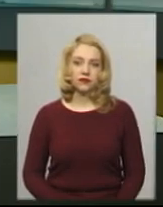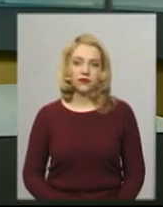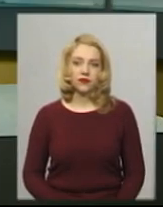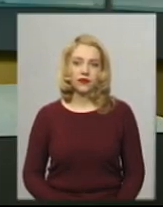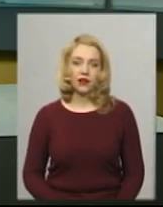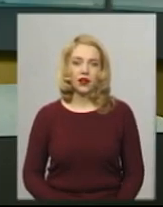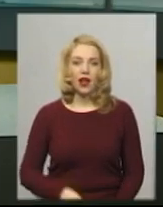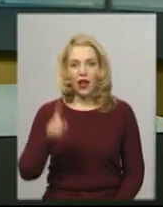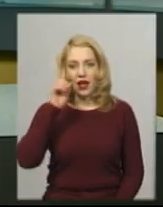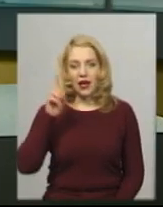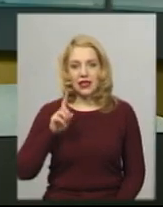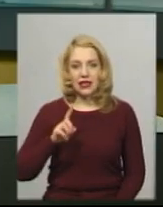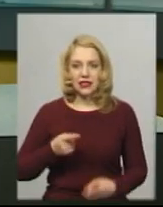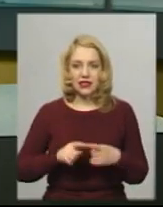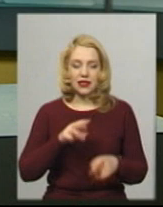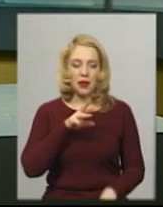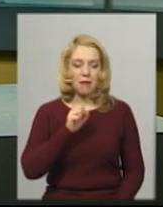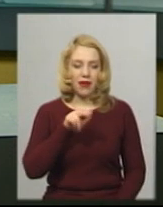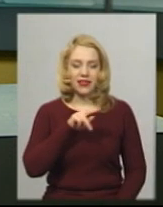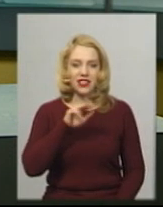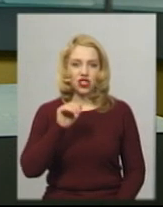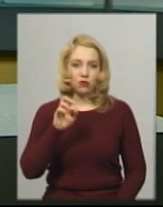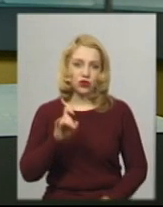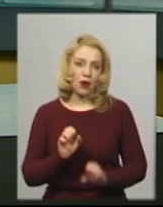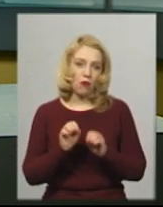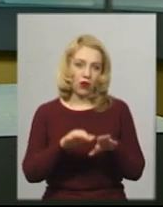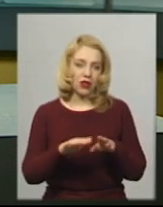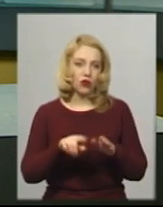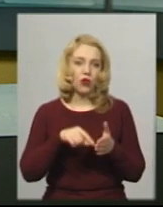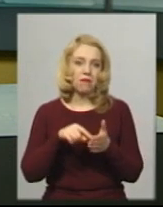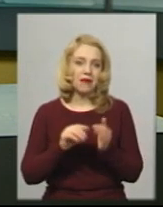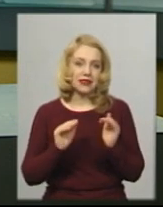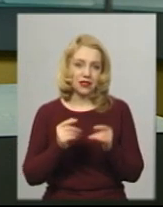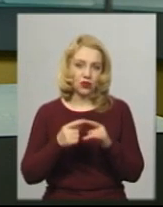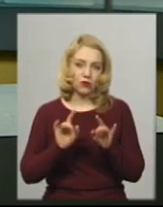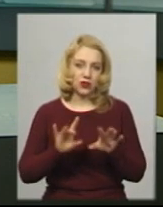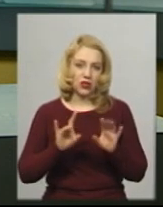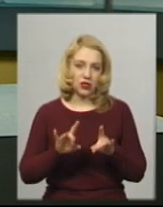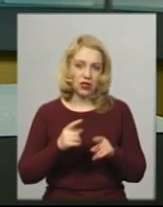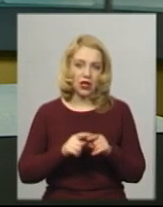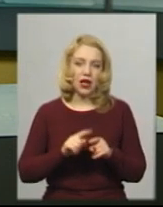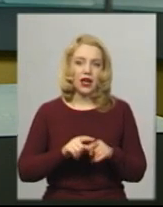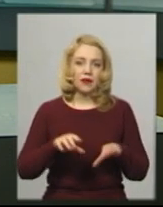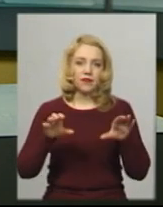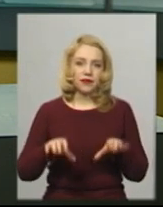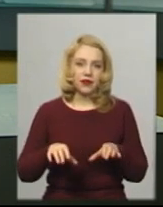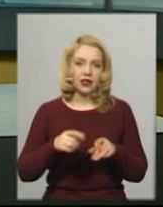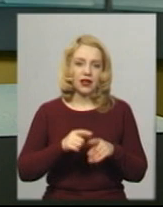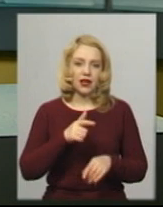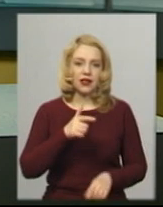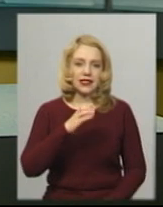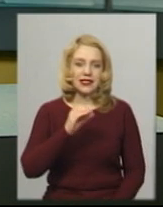Хасиди паломницького центру Меджибожа покинули містечко. Про це розповів Суспільному габай синагоги Ісраїля Баал,